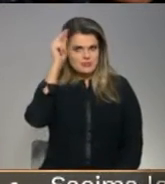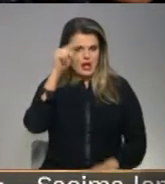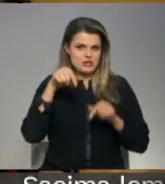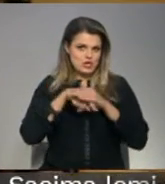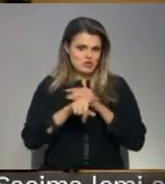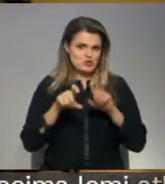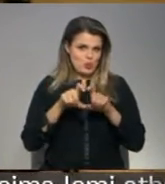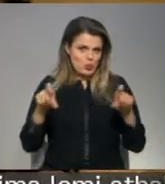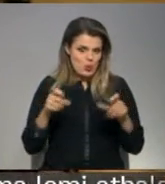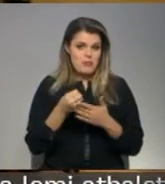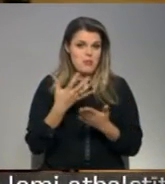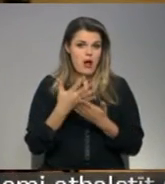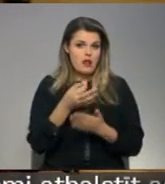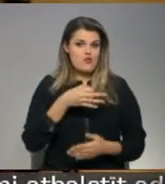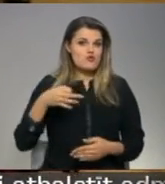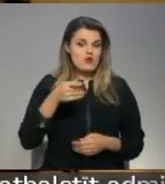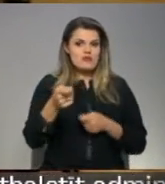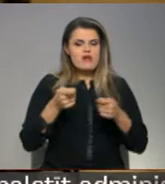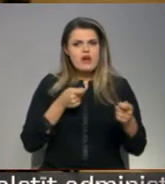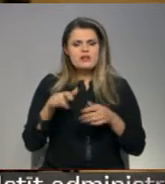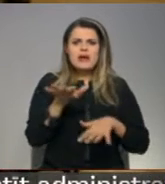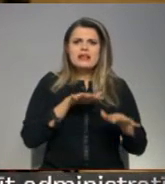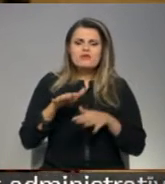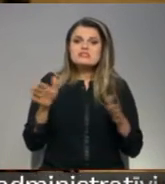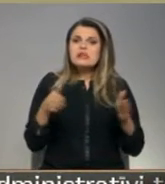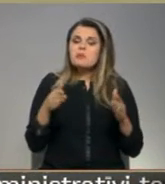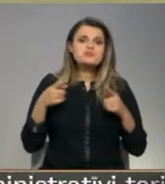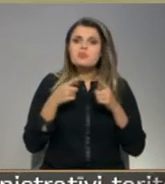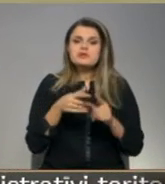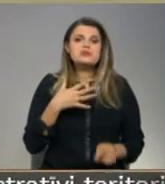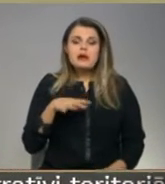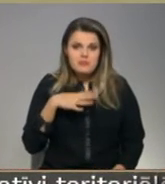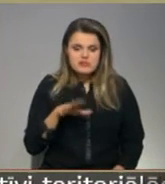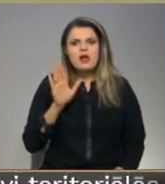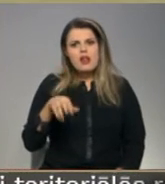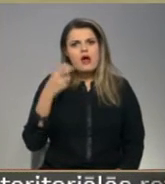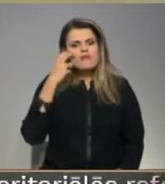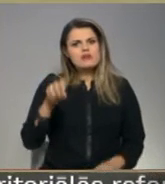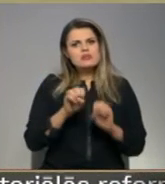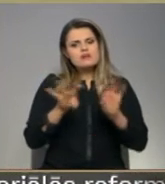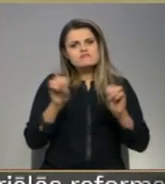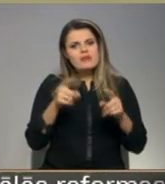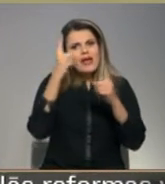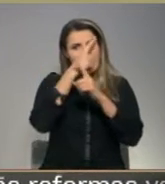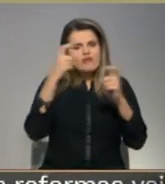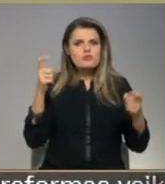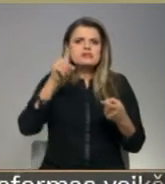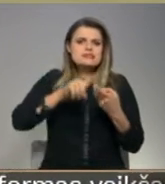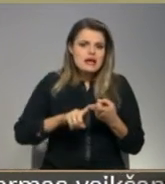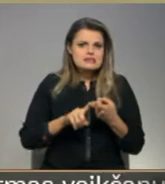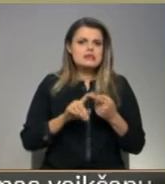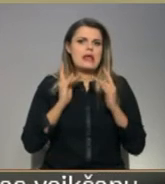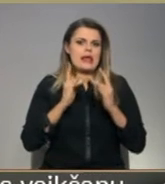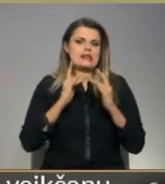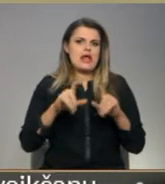iestādes. Balvu novada vadības rīkotas sanāksmes mērķis informēt vecākus par jautājumiem, saistītiem ar tilžas